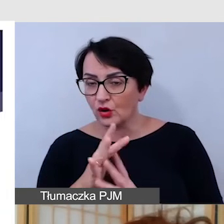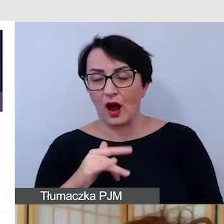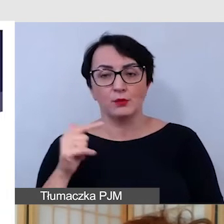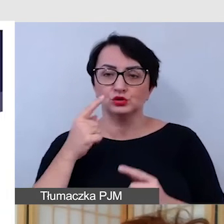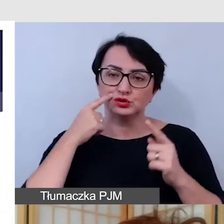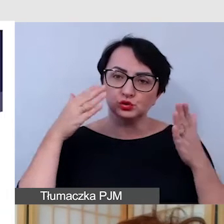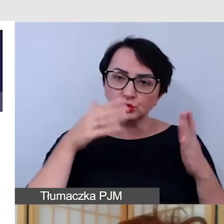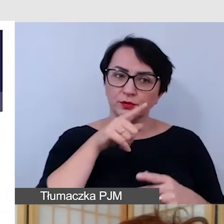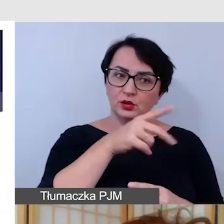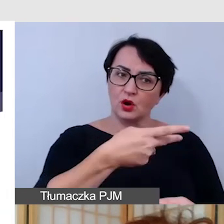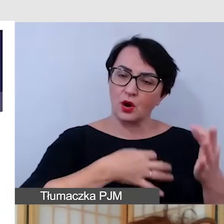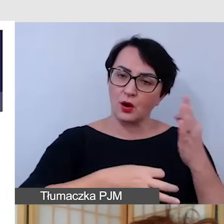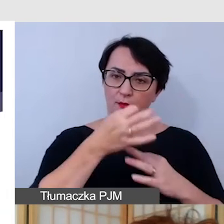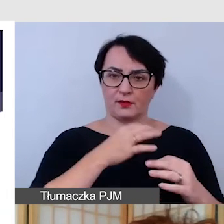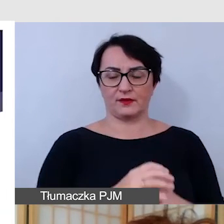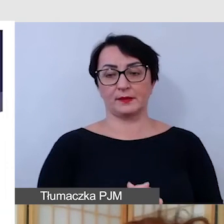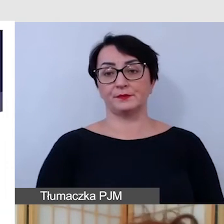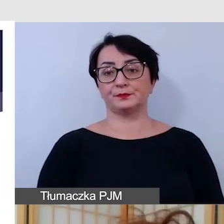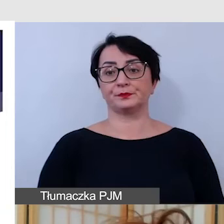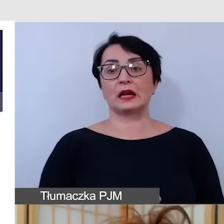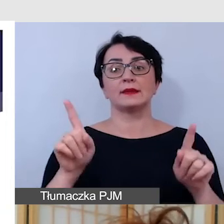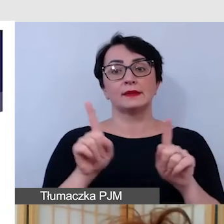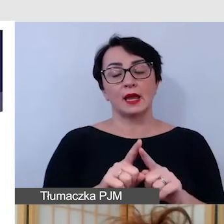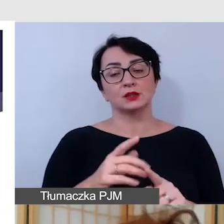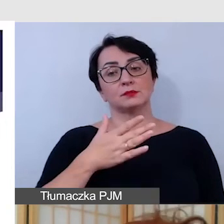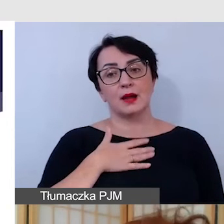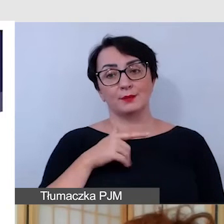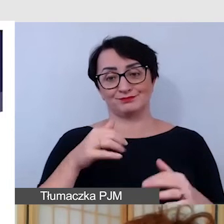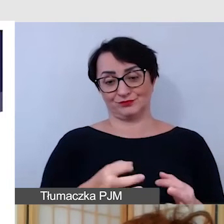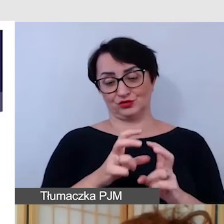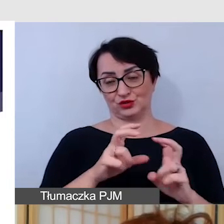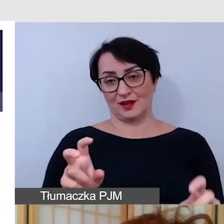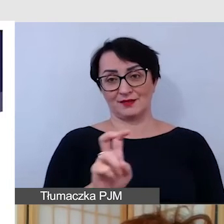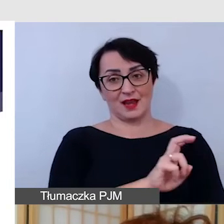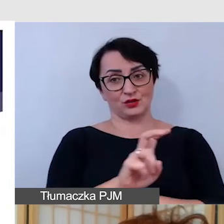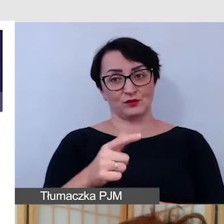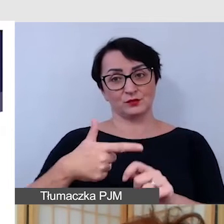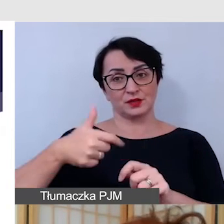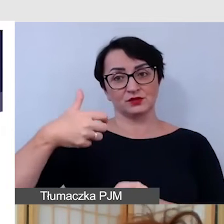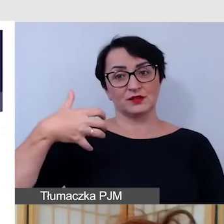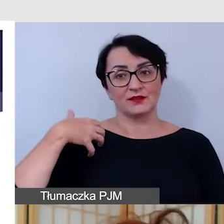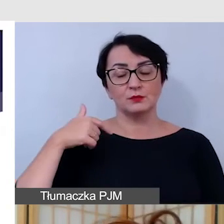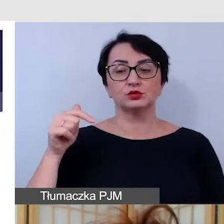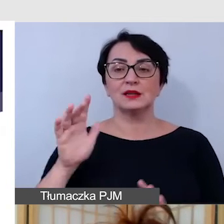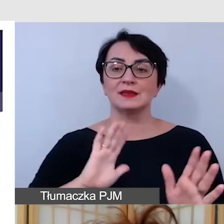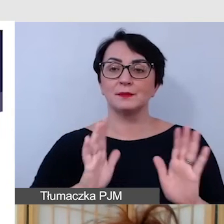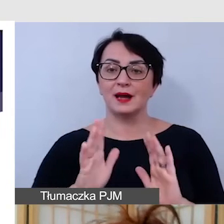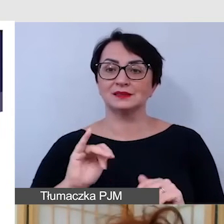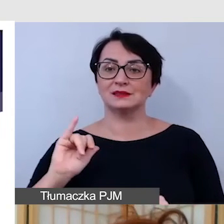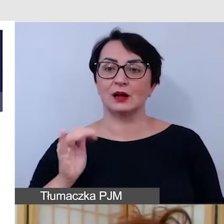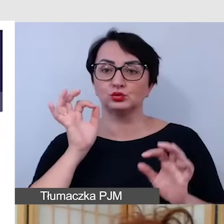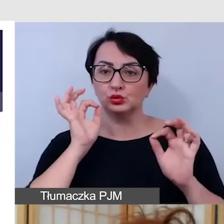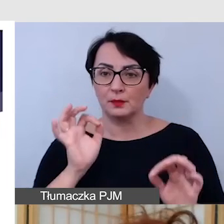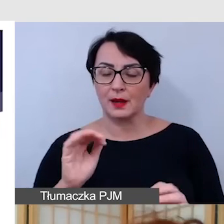Z drugiej strony natomiast mamy też w dobie tych technologii XXI wieku dbamy o jakość